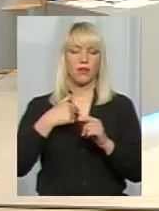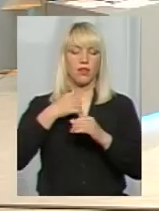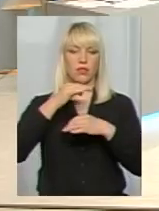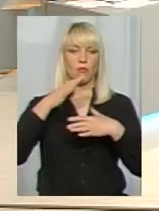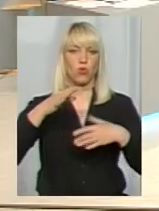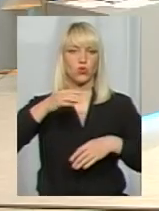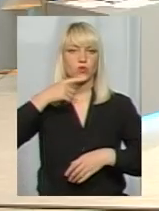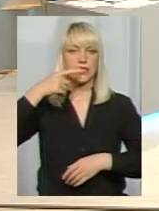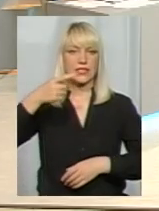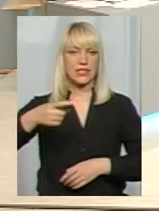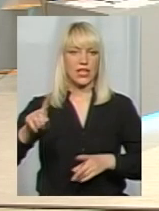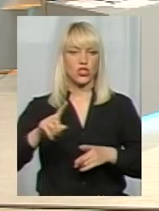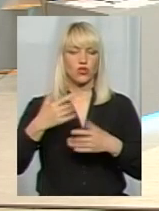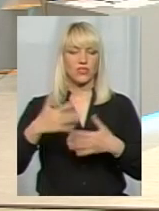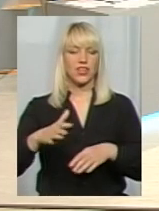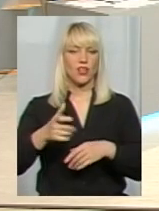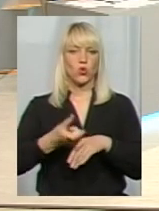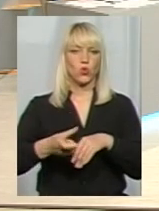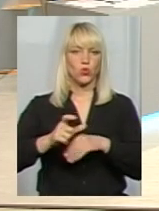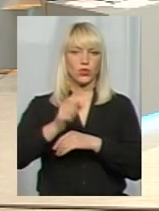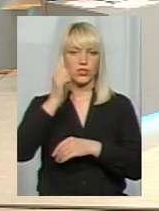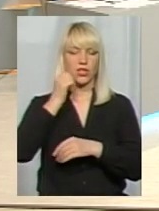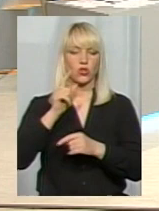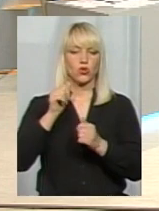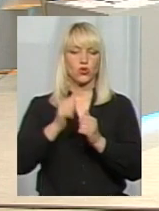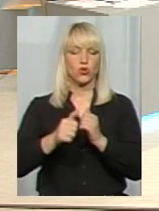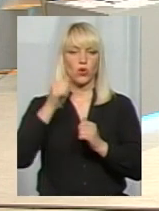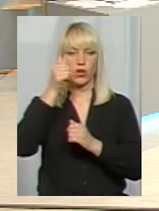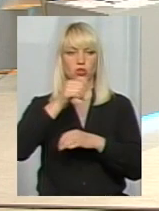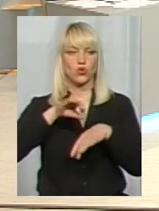сказати, що вона вже настільки стара, тому що щорічно проводиться